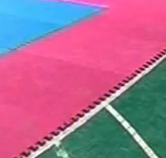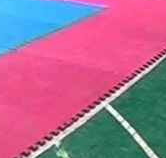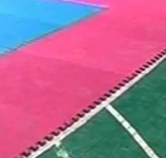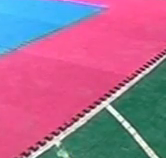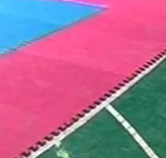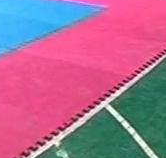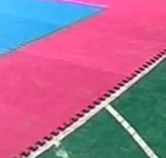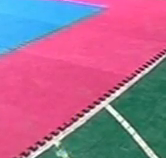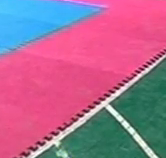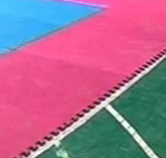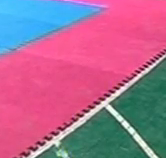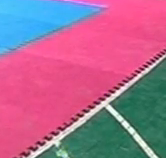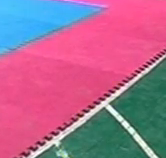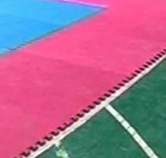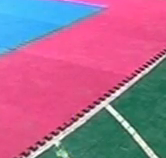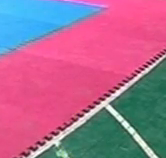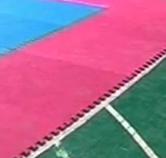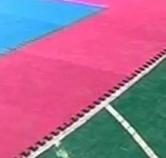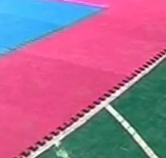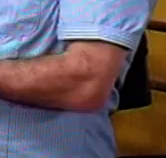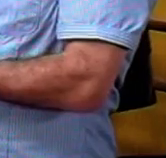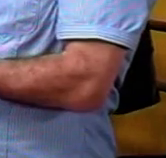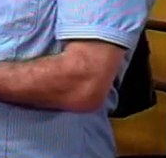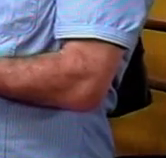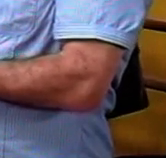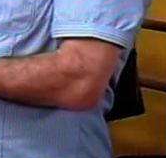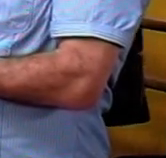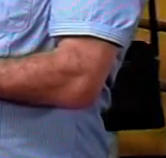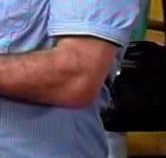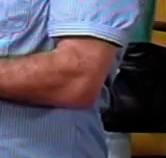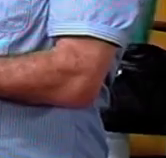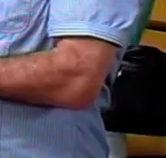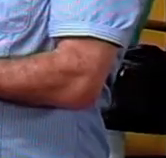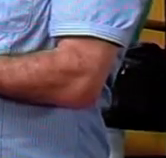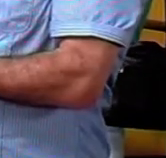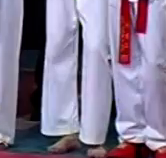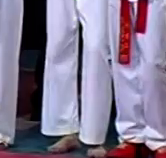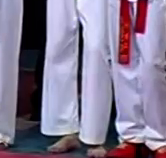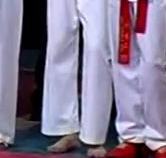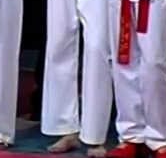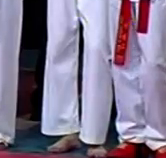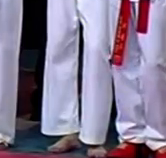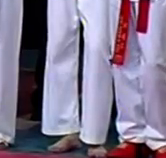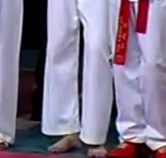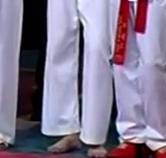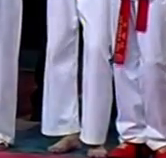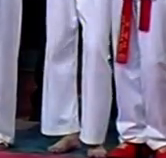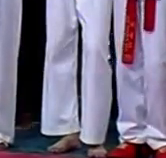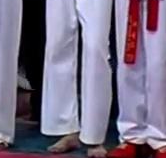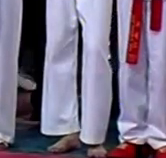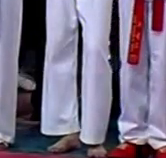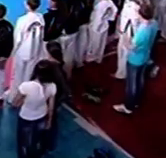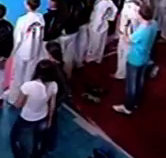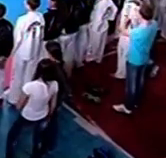15 золотих медалей на міжнародному турнірі «Кіровоград Оупен» завоювали та квандисти області. Турнір провели у спортивному